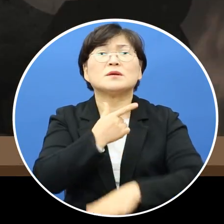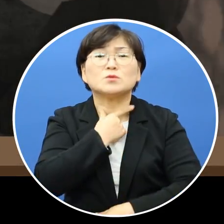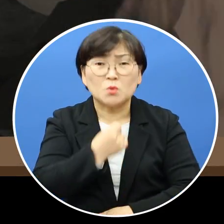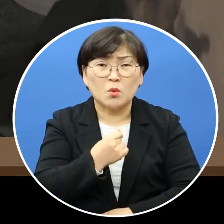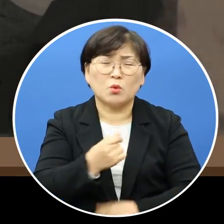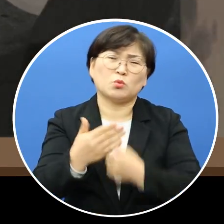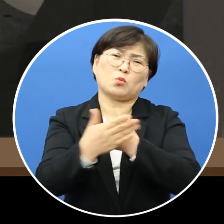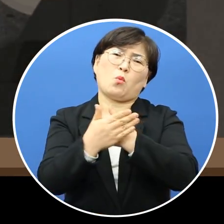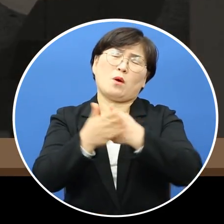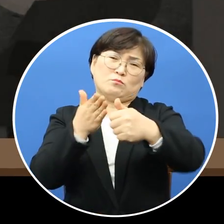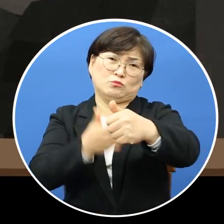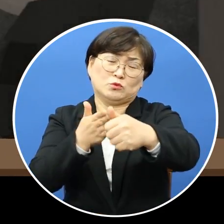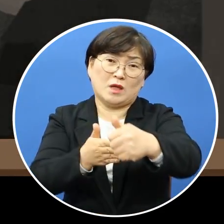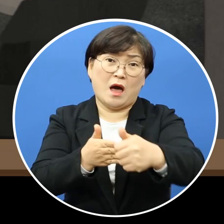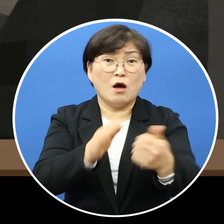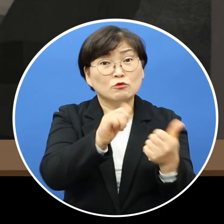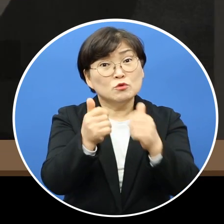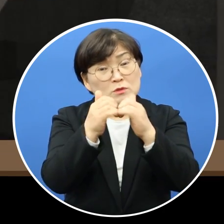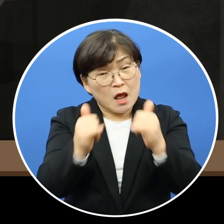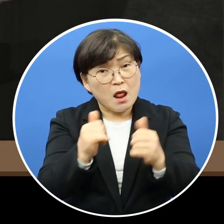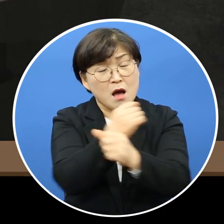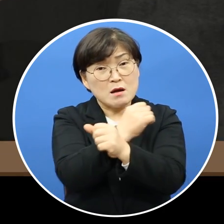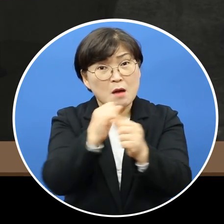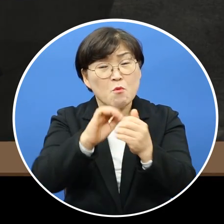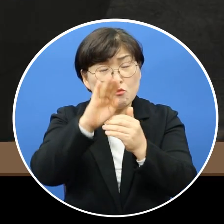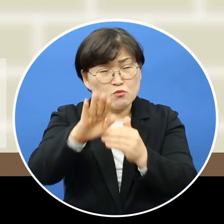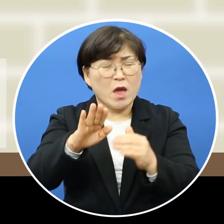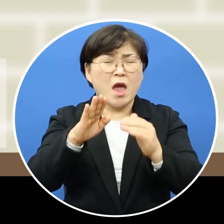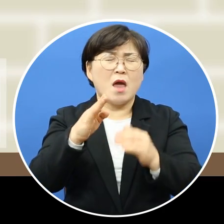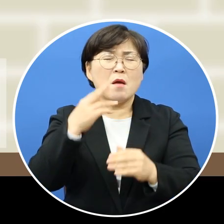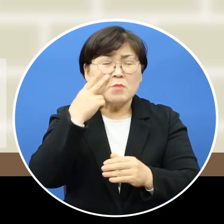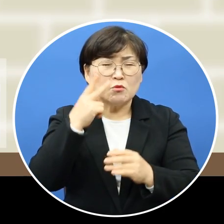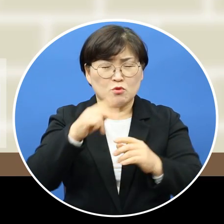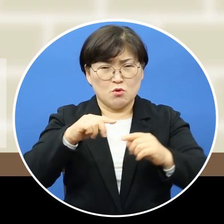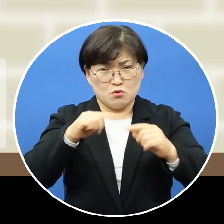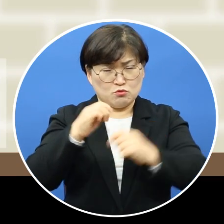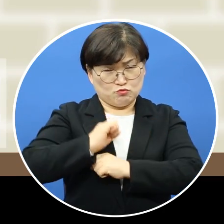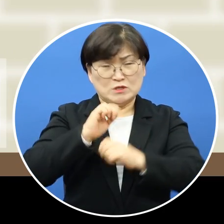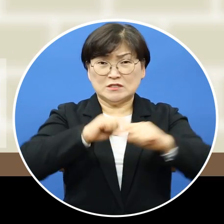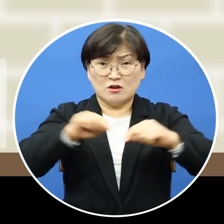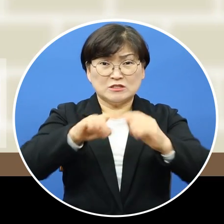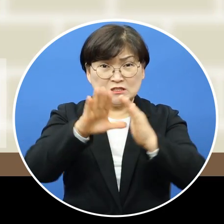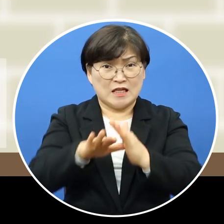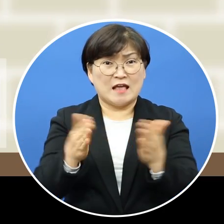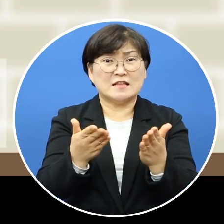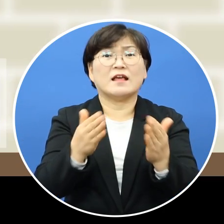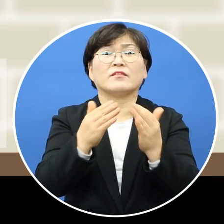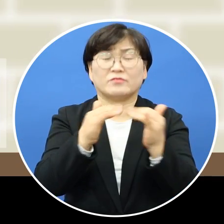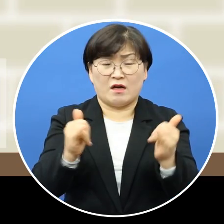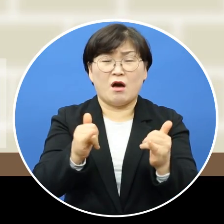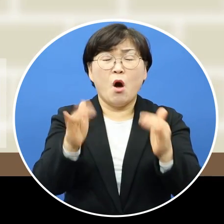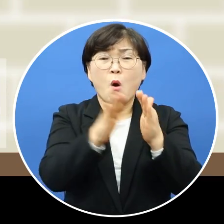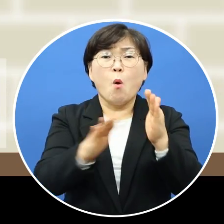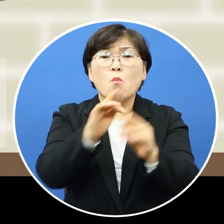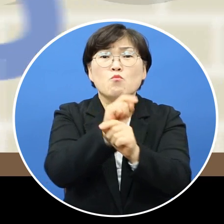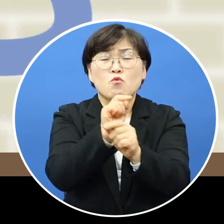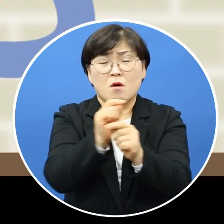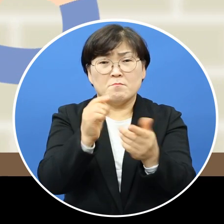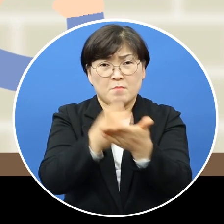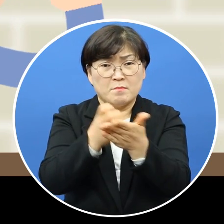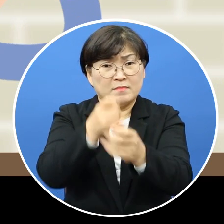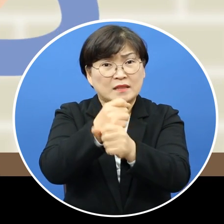찾아들이는 게 제 마지막 소원인데 도와주세요! 고인은 광복 후 미 군정 시절에 근무한 소방원입니다